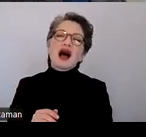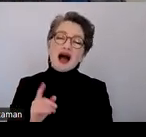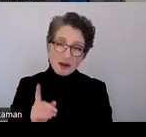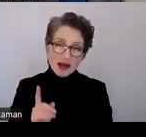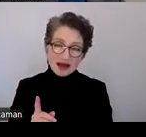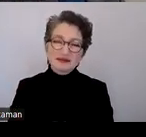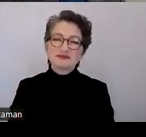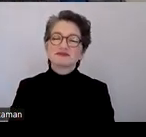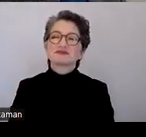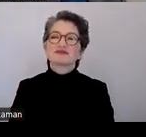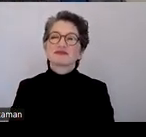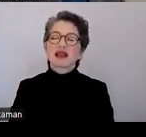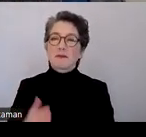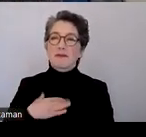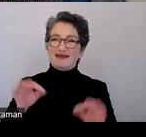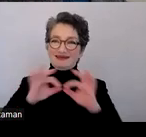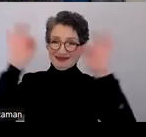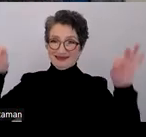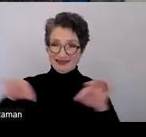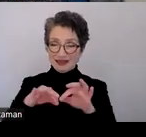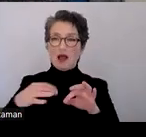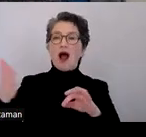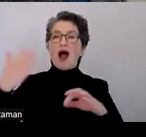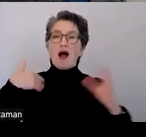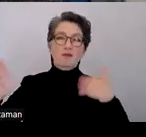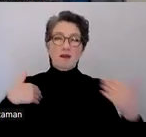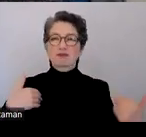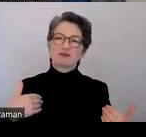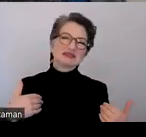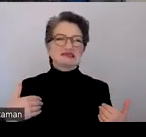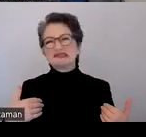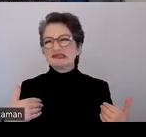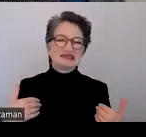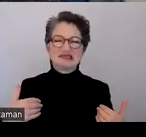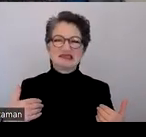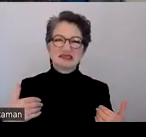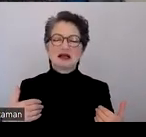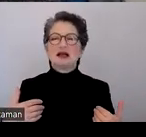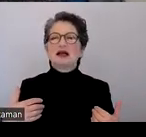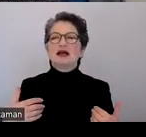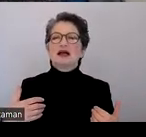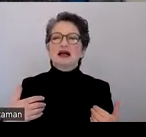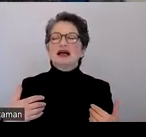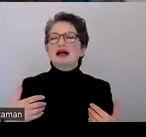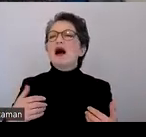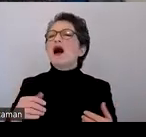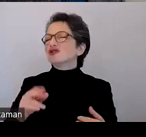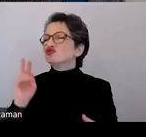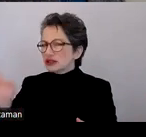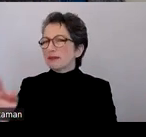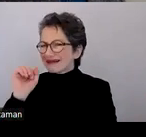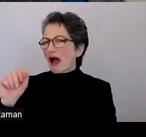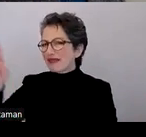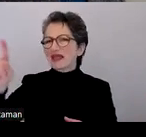Slides zerpflücken und anders verwenden. Stimmt, aber mit PDF kann man auch ganz viel machen und zerpflücken. Also